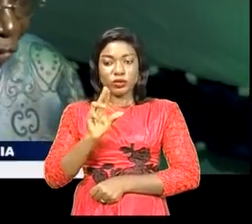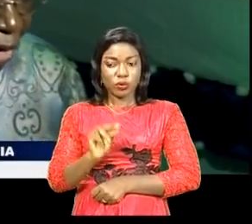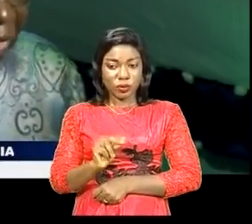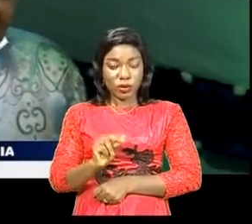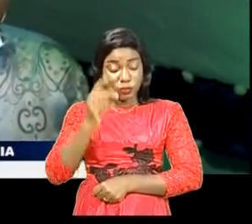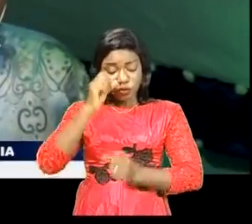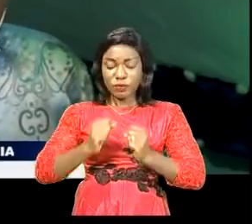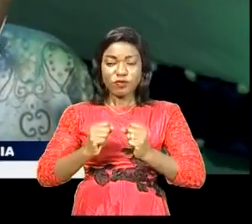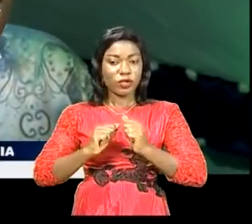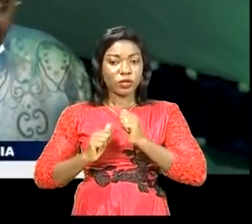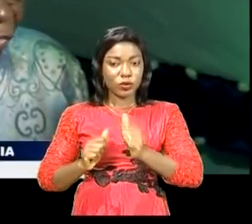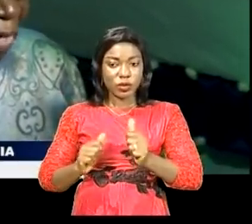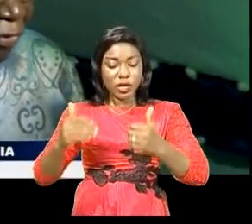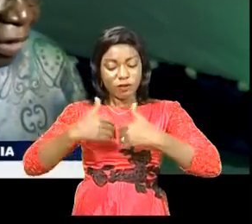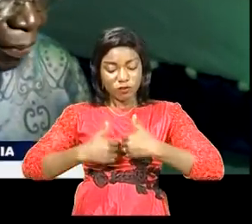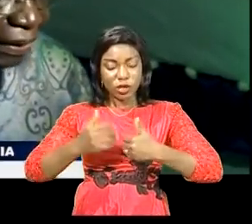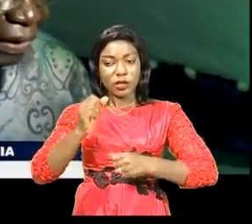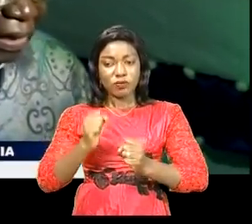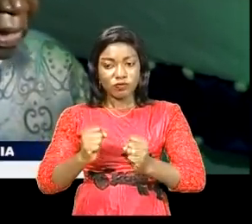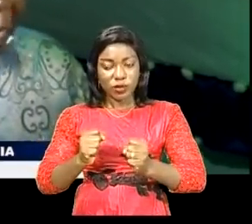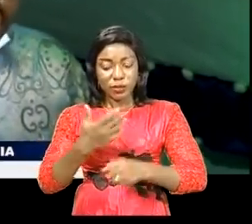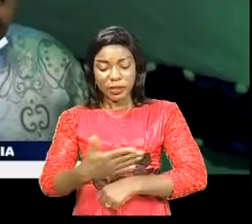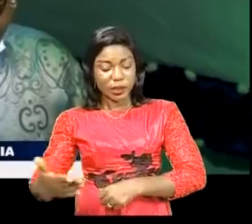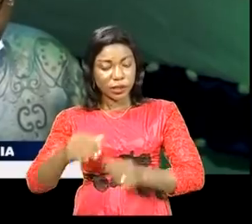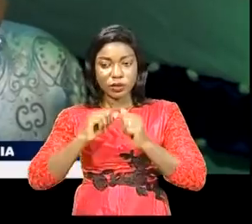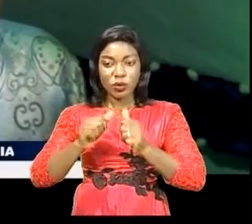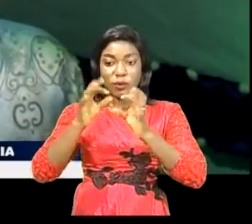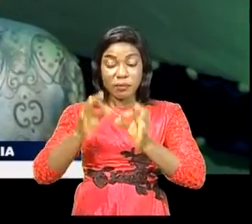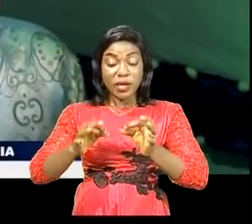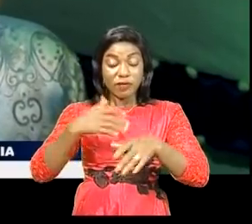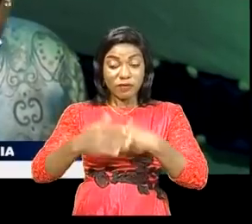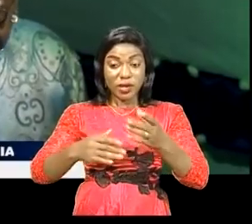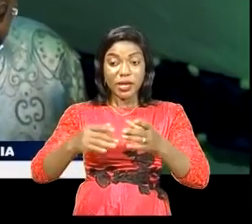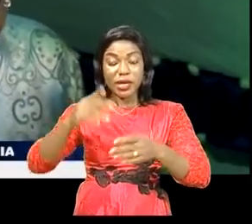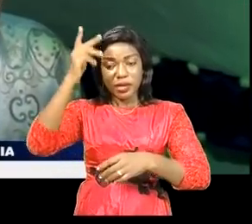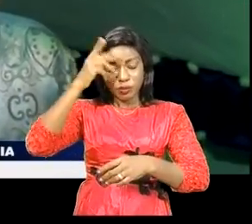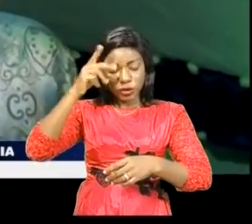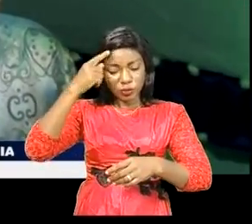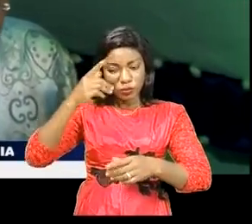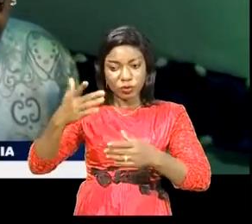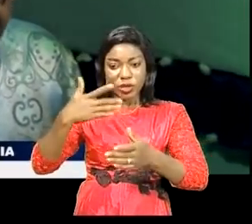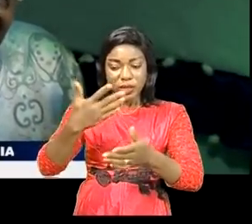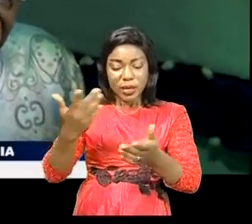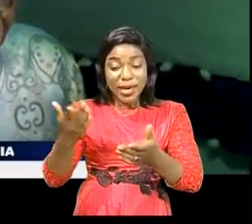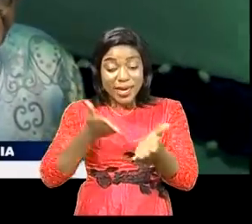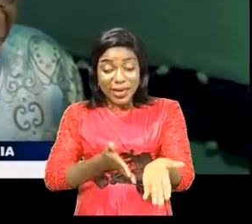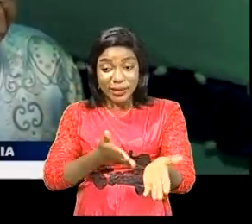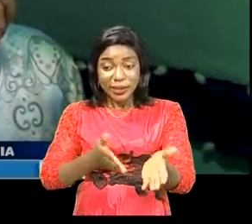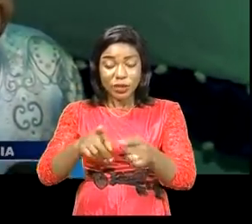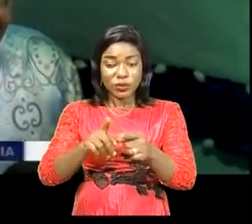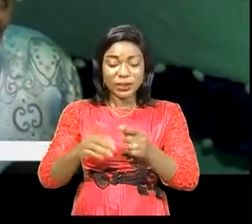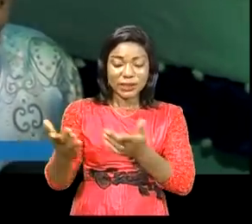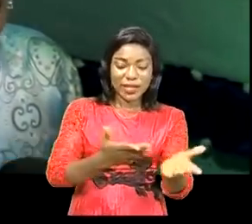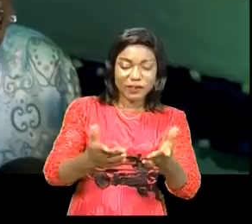pouvoir avoir le pouvoir avoir le matériel mais il doit faire la politique pour servir c'est ça le leitmotiv